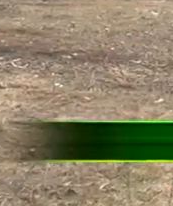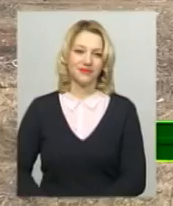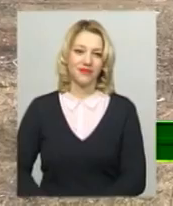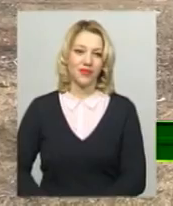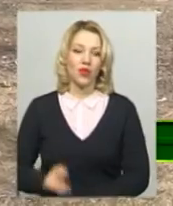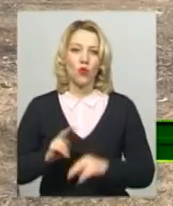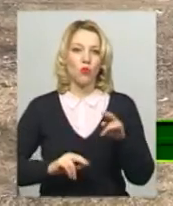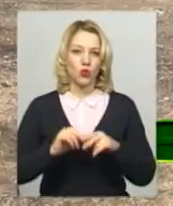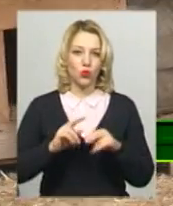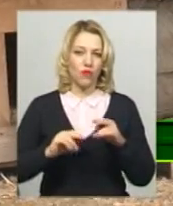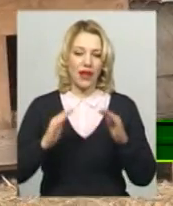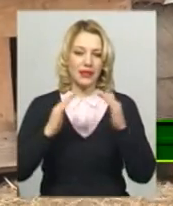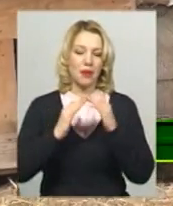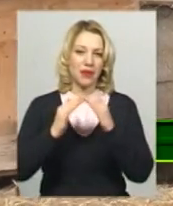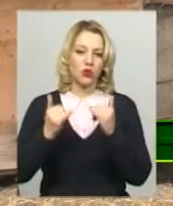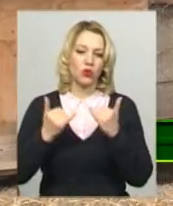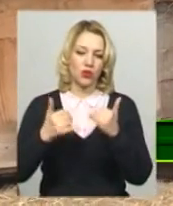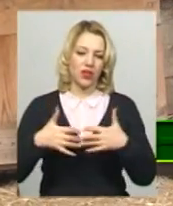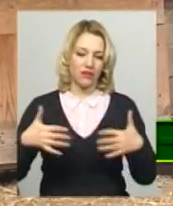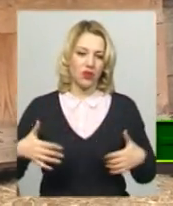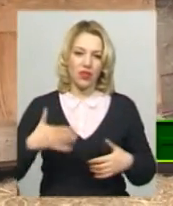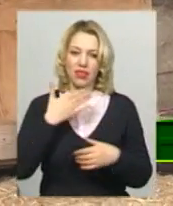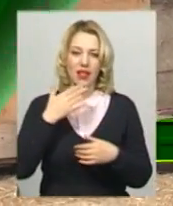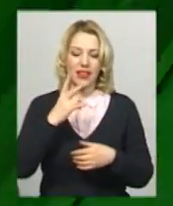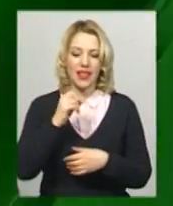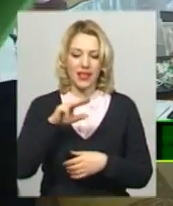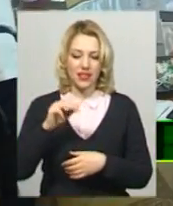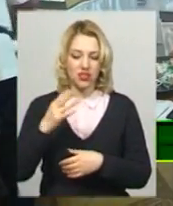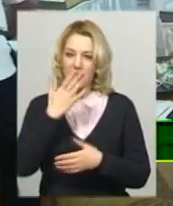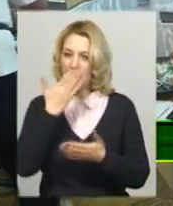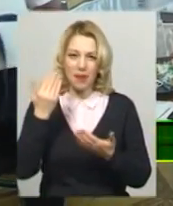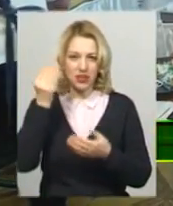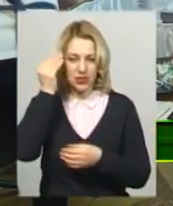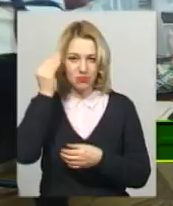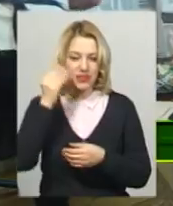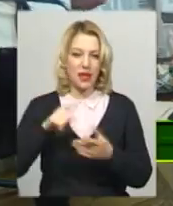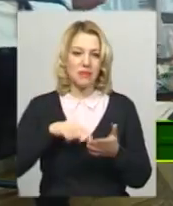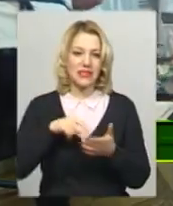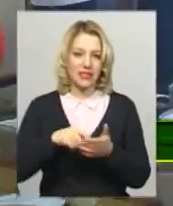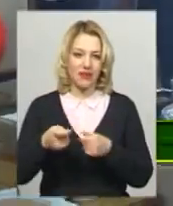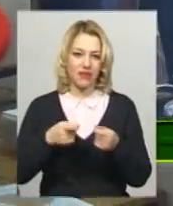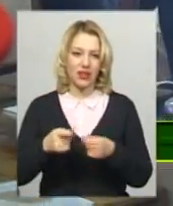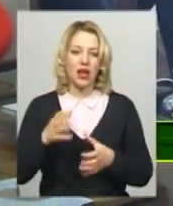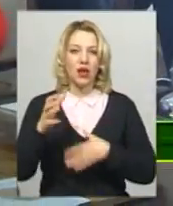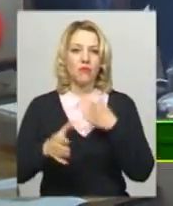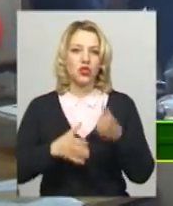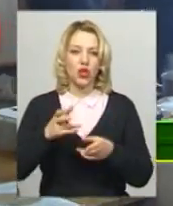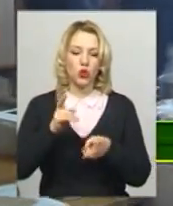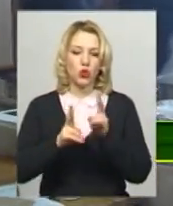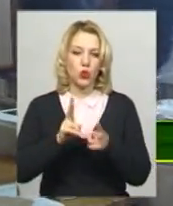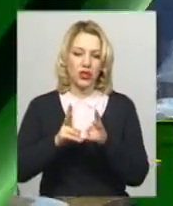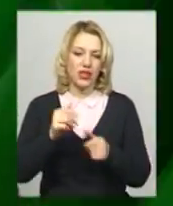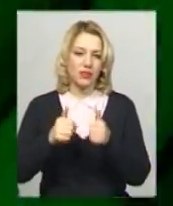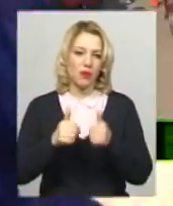Будувати притулок для тварин у Нетішині не бачить сенсу місцева влада. Міжнародні змагання кулінарів відбулись у Кам'янець-Подільському